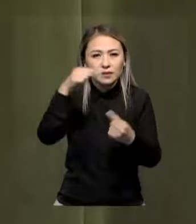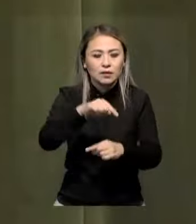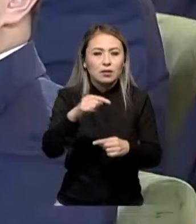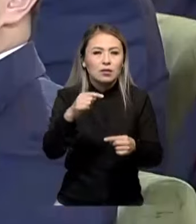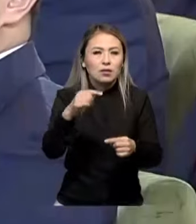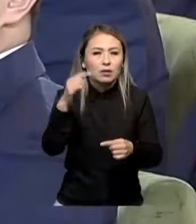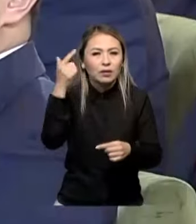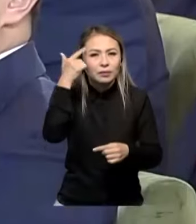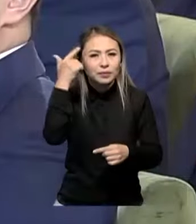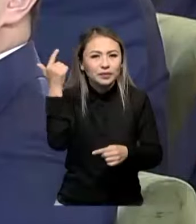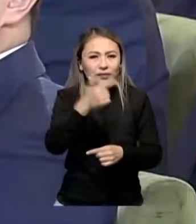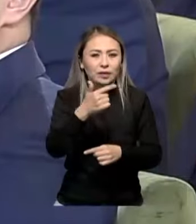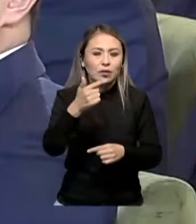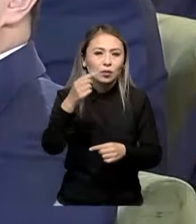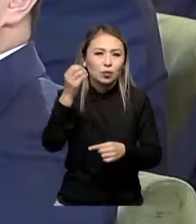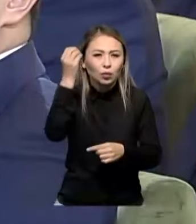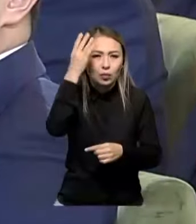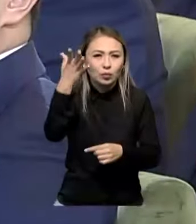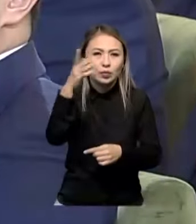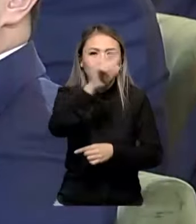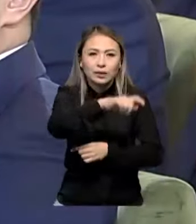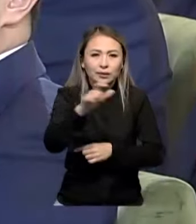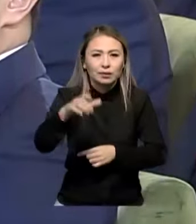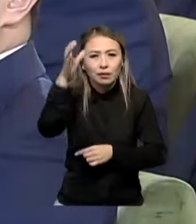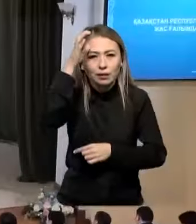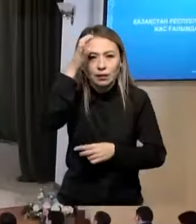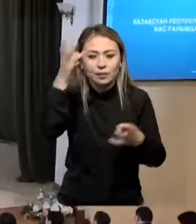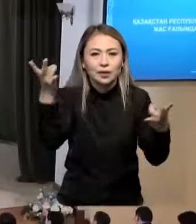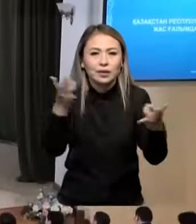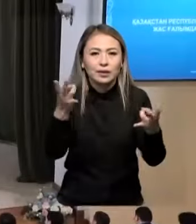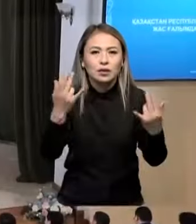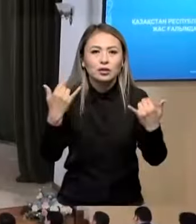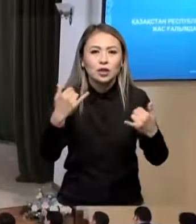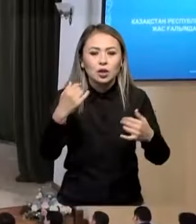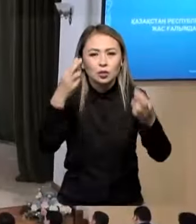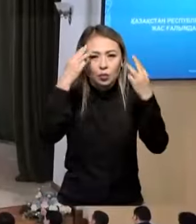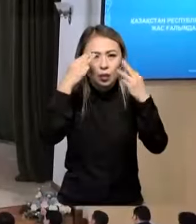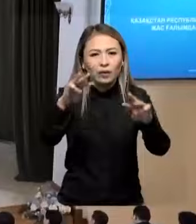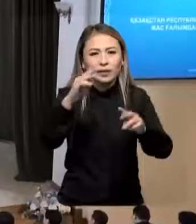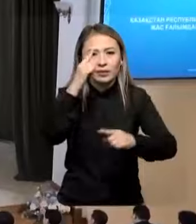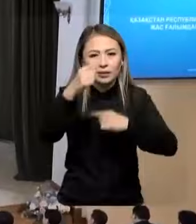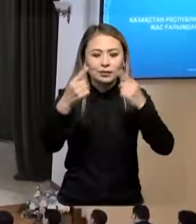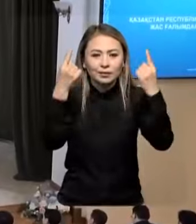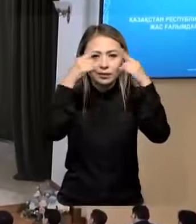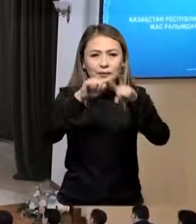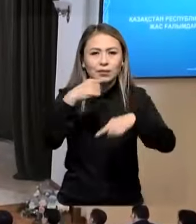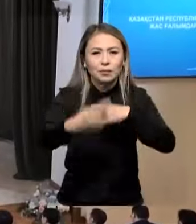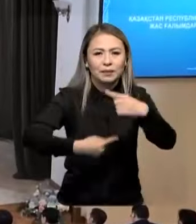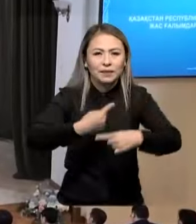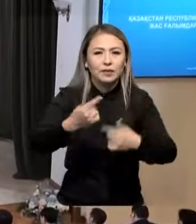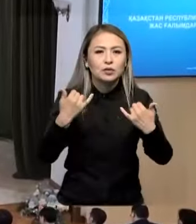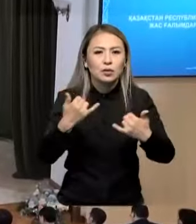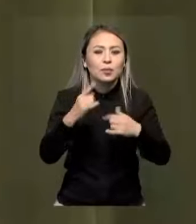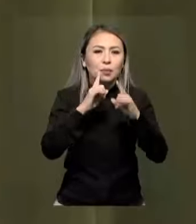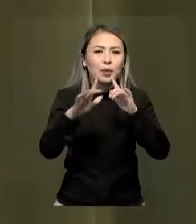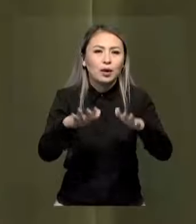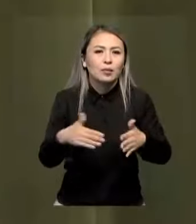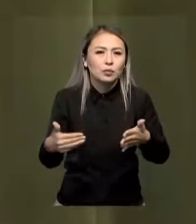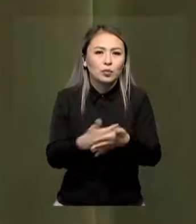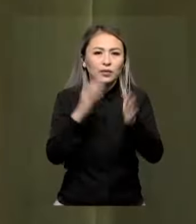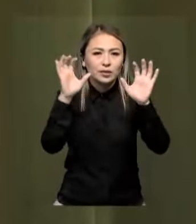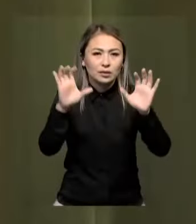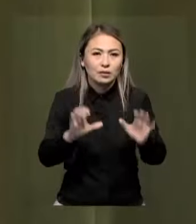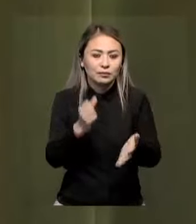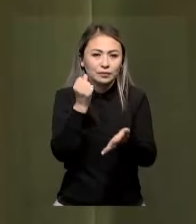тапқыштар, инженерлер керек. Қазір ғылым және технологиялық сайысат туралы заң жобасы парламентте қаралып жатыр. Кеше